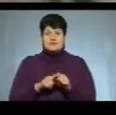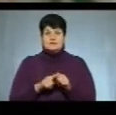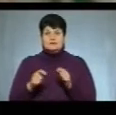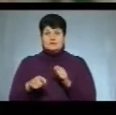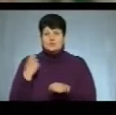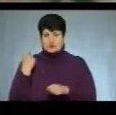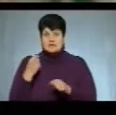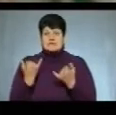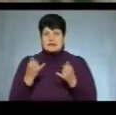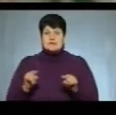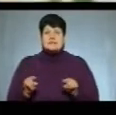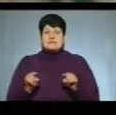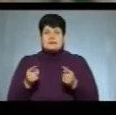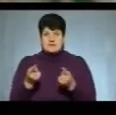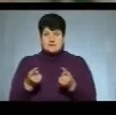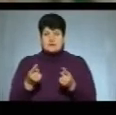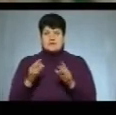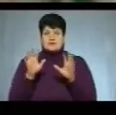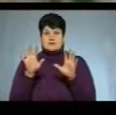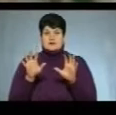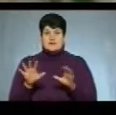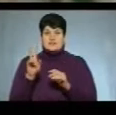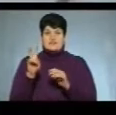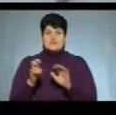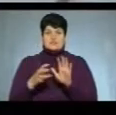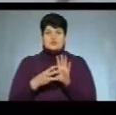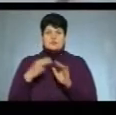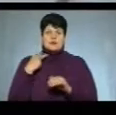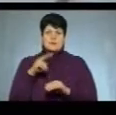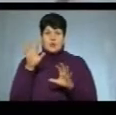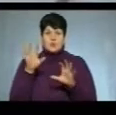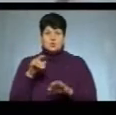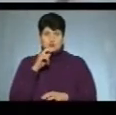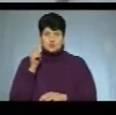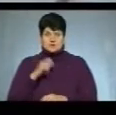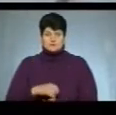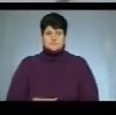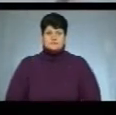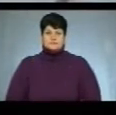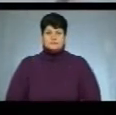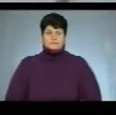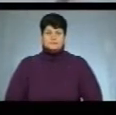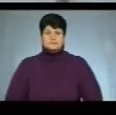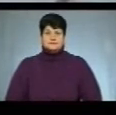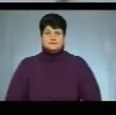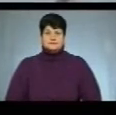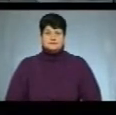час затримана за статтею 208 КПК». Марта Журова, Олексана Галіяш, новини.